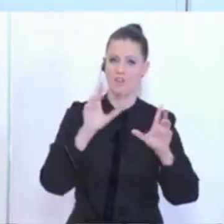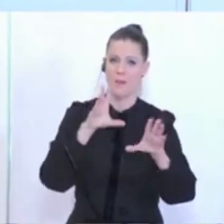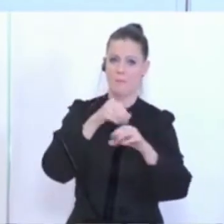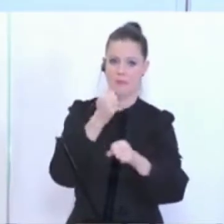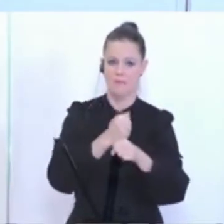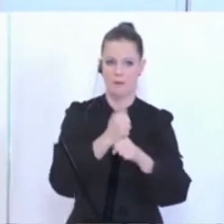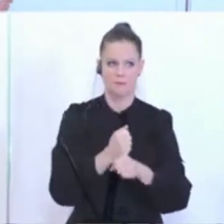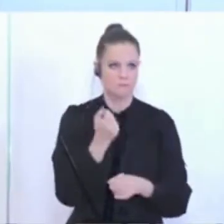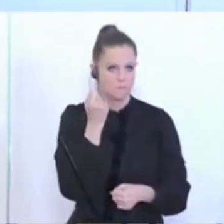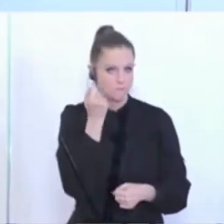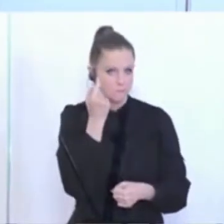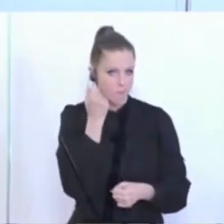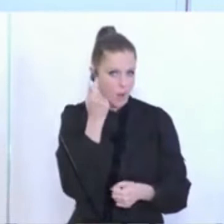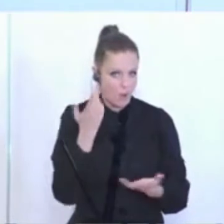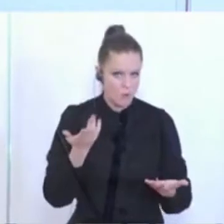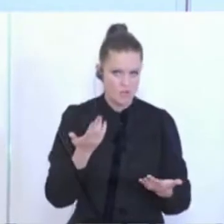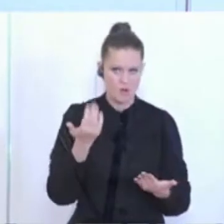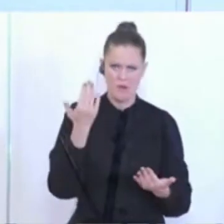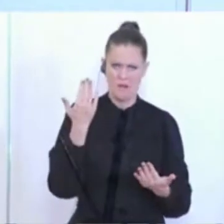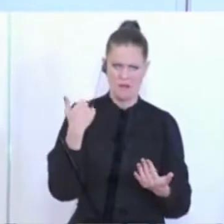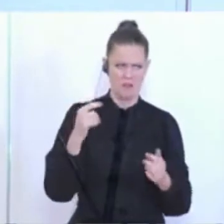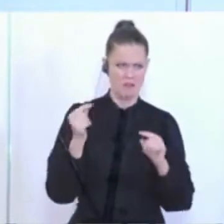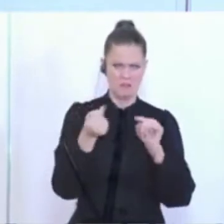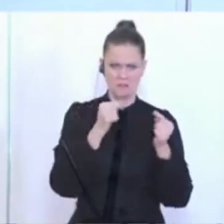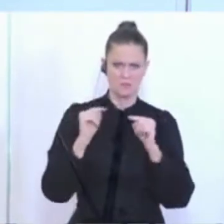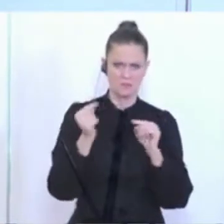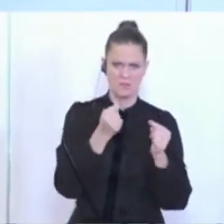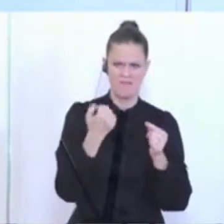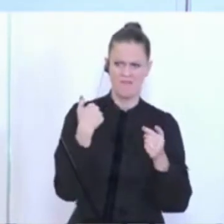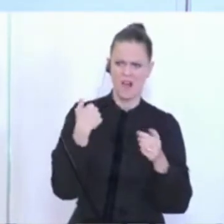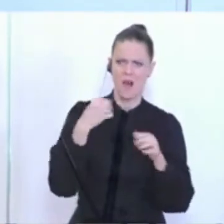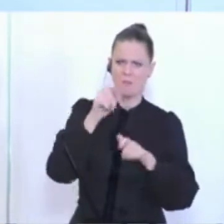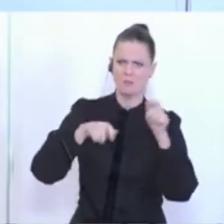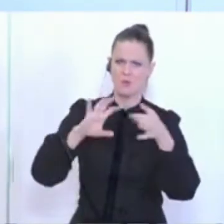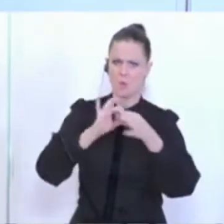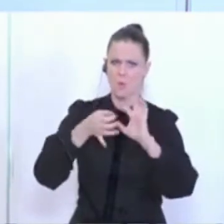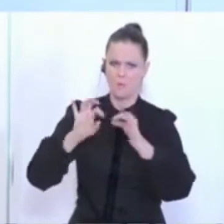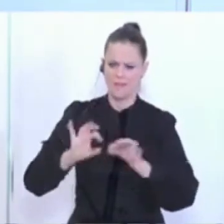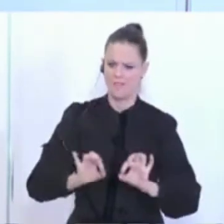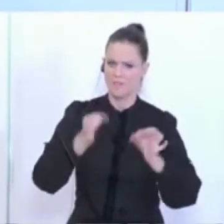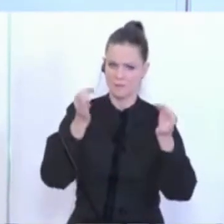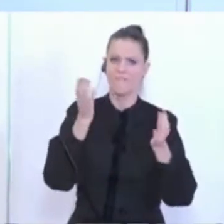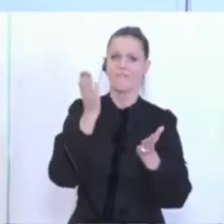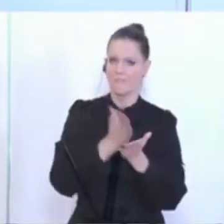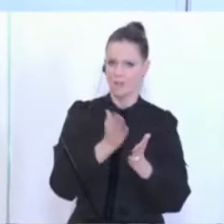ursprünglich die Debatte herkam. Das waren jene, die sich schon für Olympia qualifiziert haben. Das waren